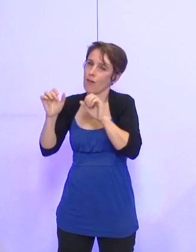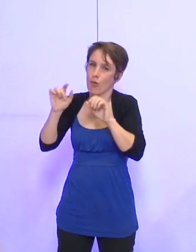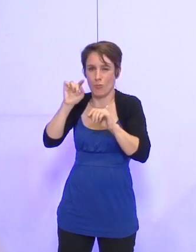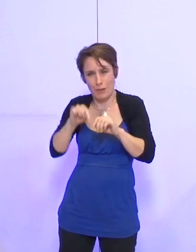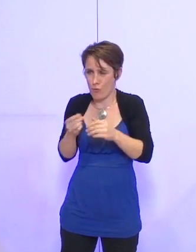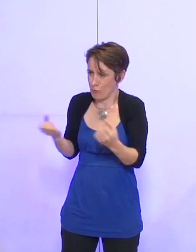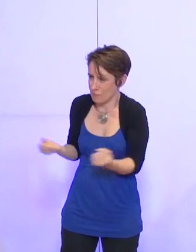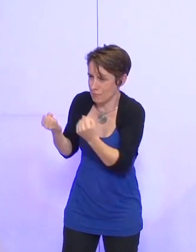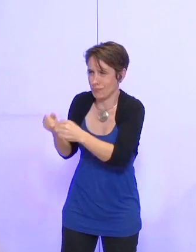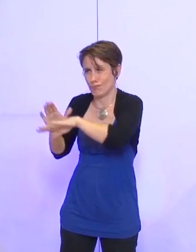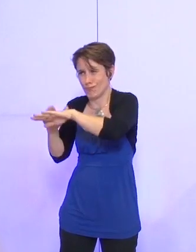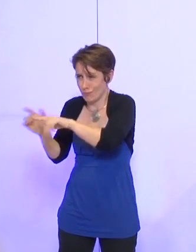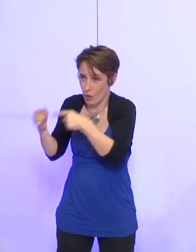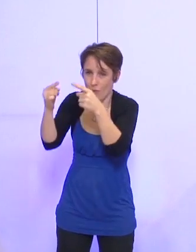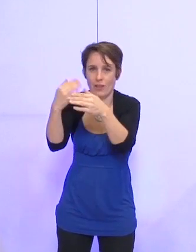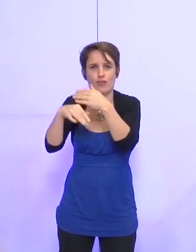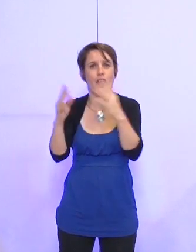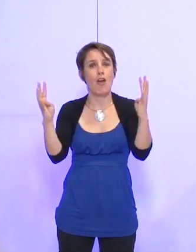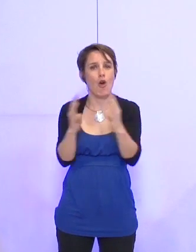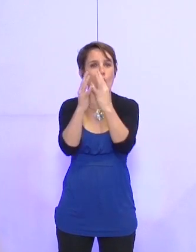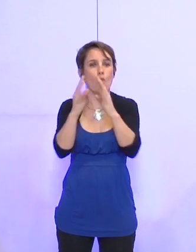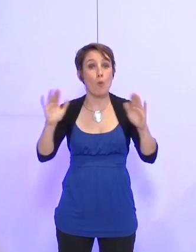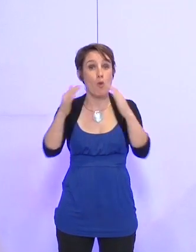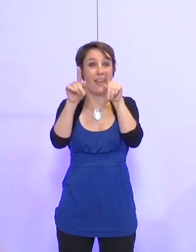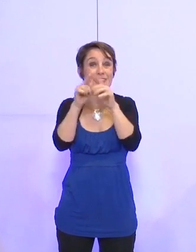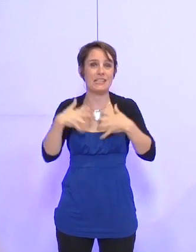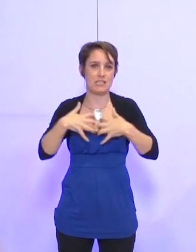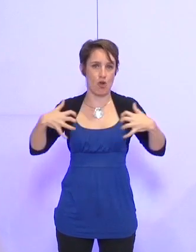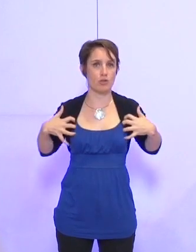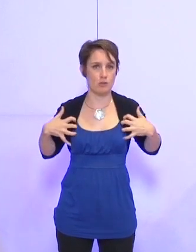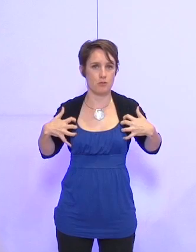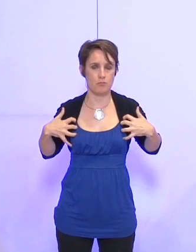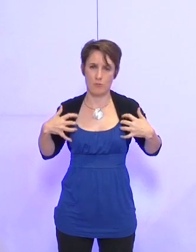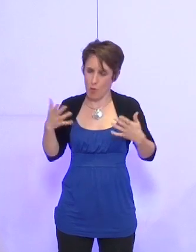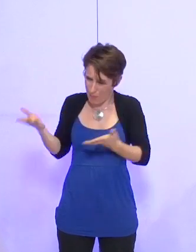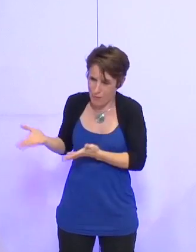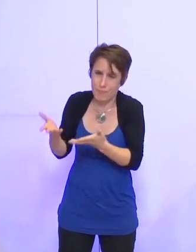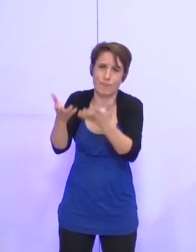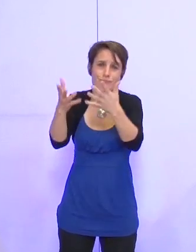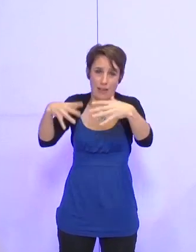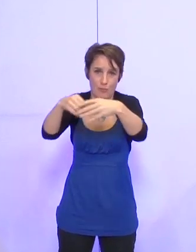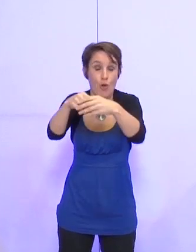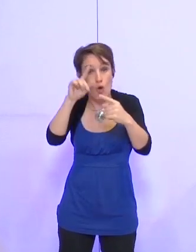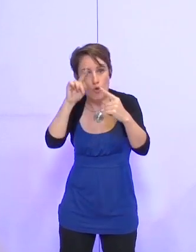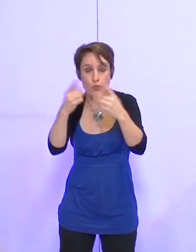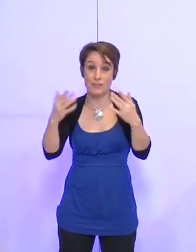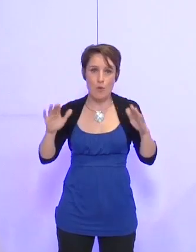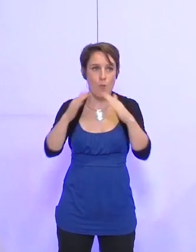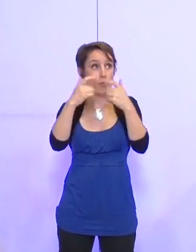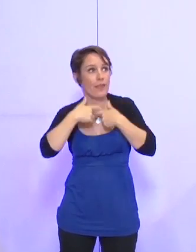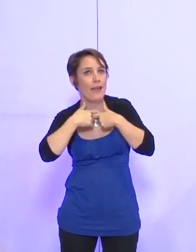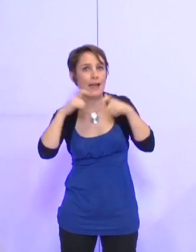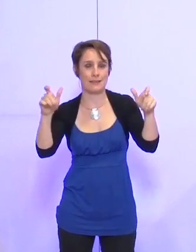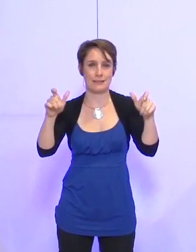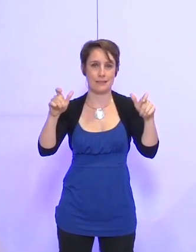organisons cette année, un après-midi de débats sur la question de la montagne et des sciences pour rendre la montagne accessible sous d'autres